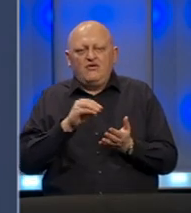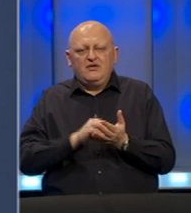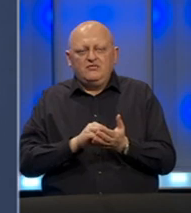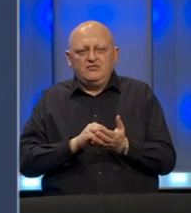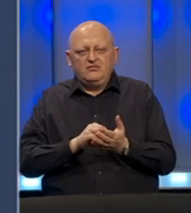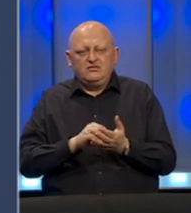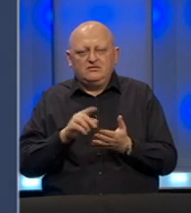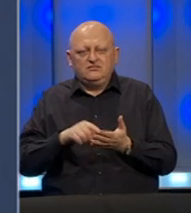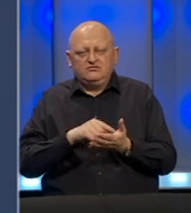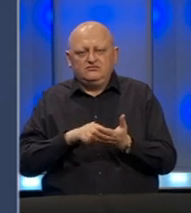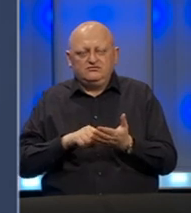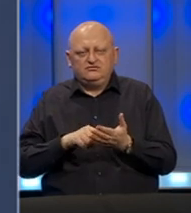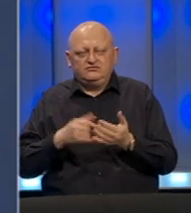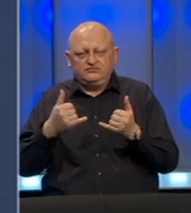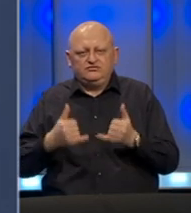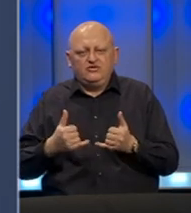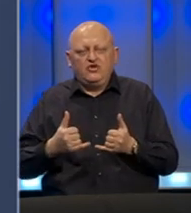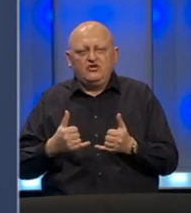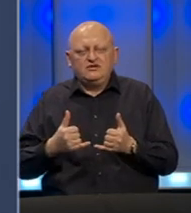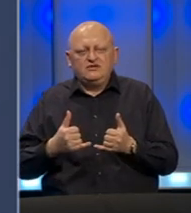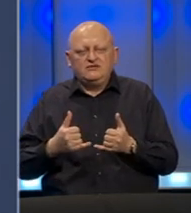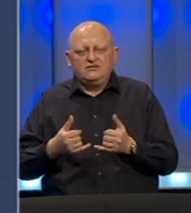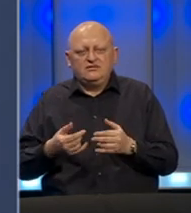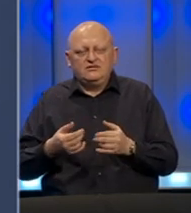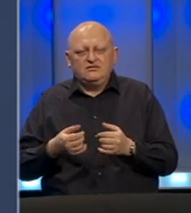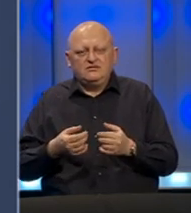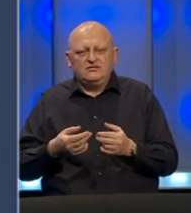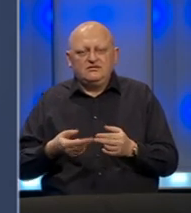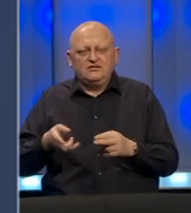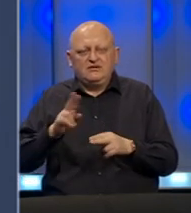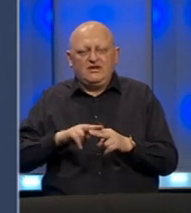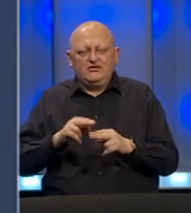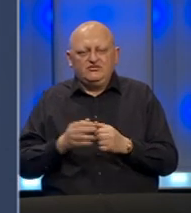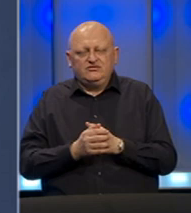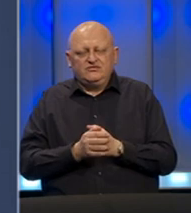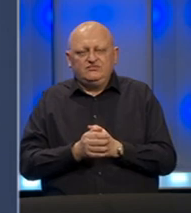testirani do sad najviši.